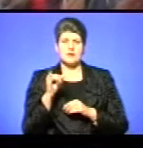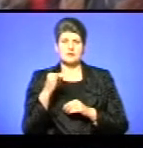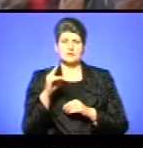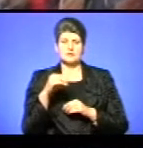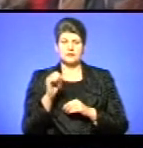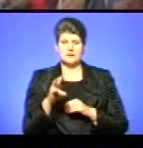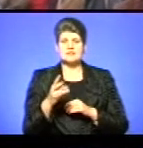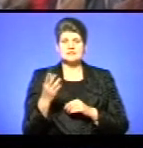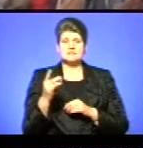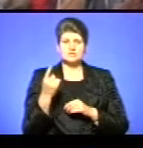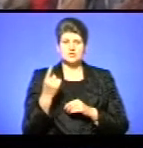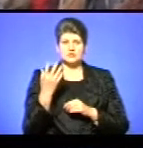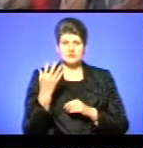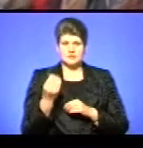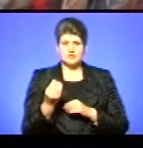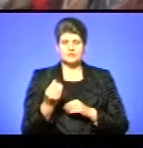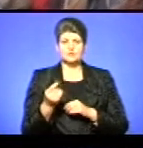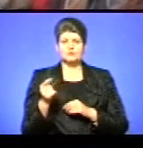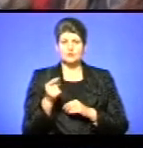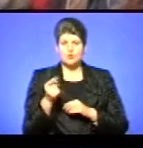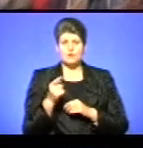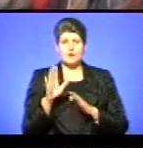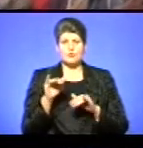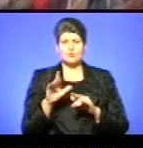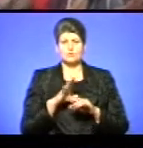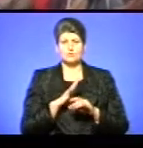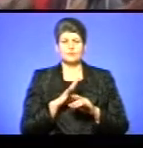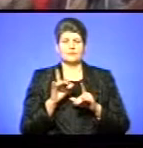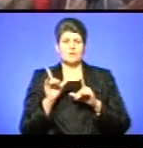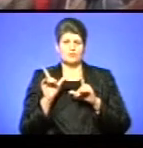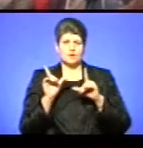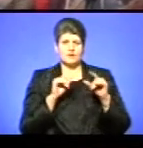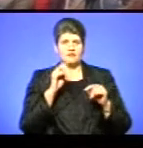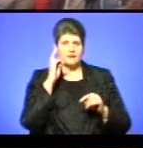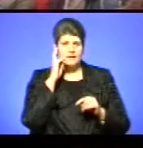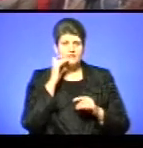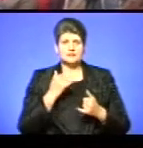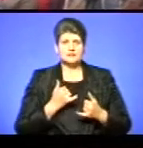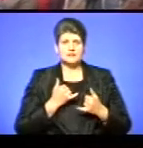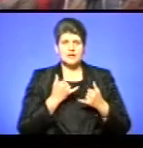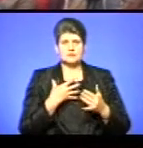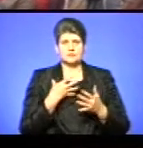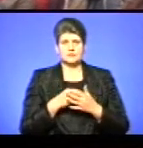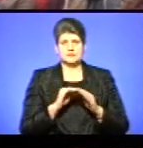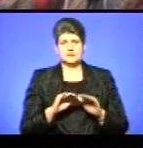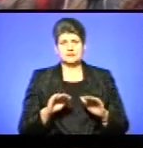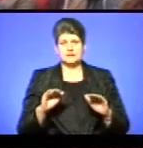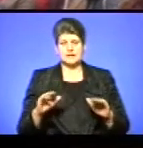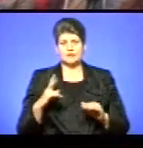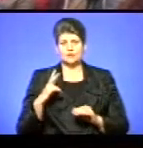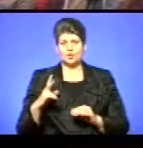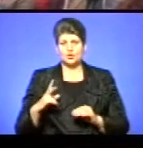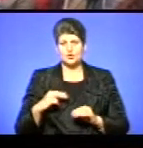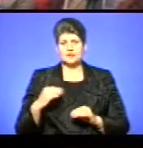в Тернополі, а потім поїхав до Києва, радив своїх дітей, дочки